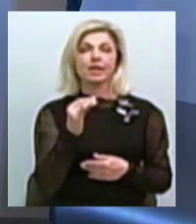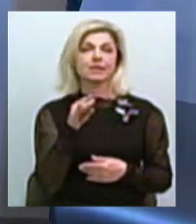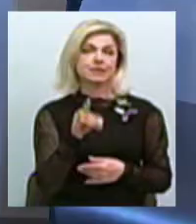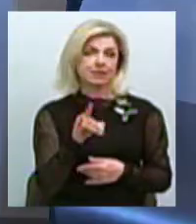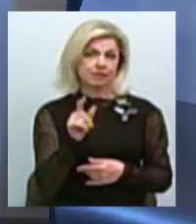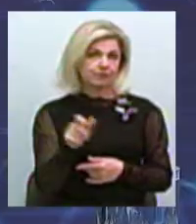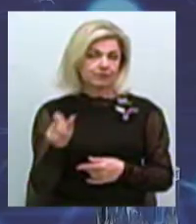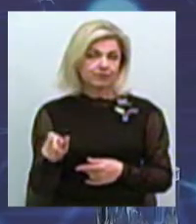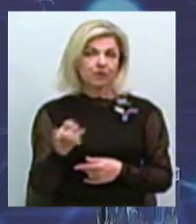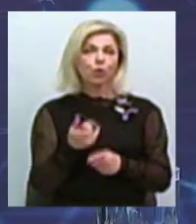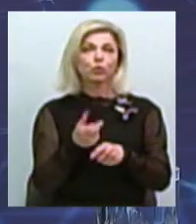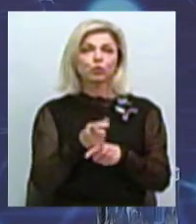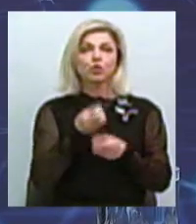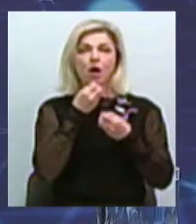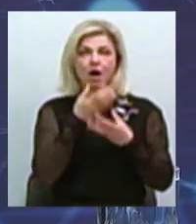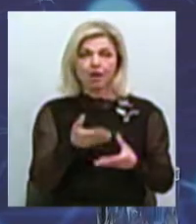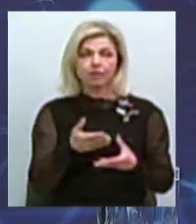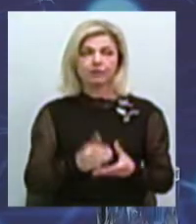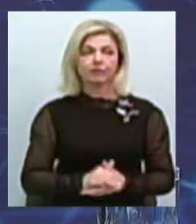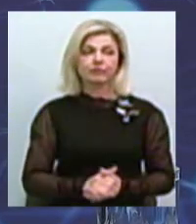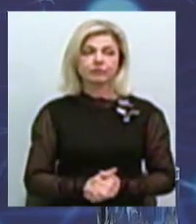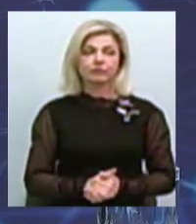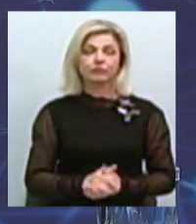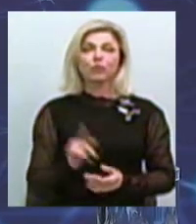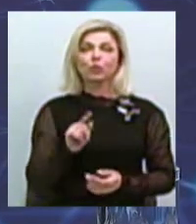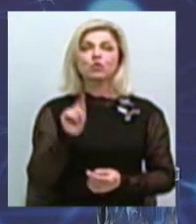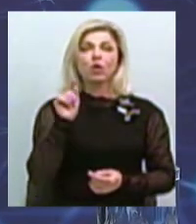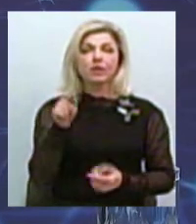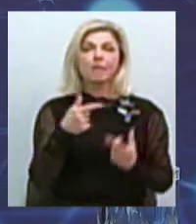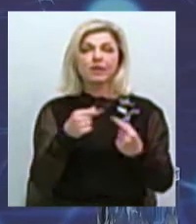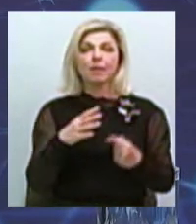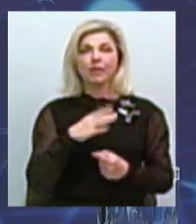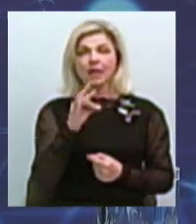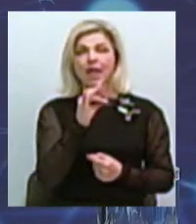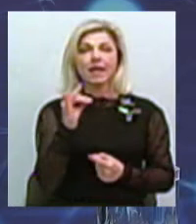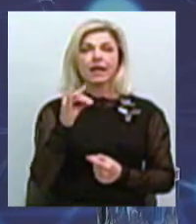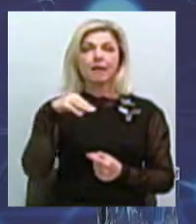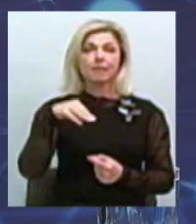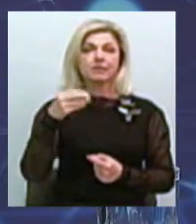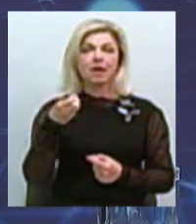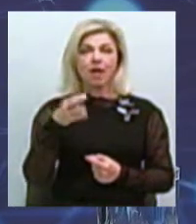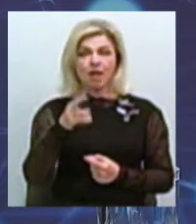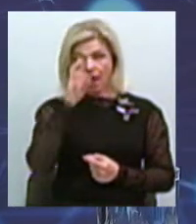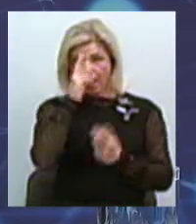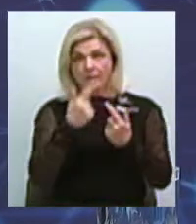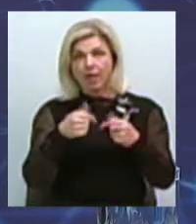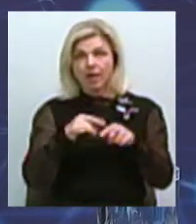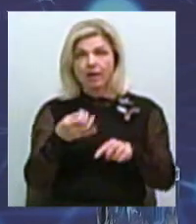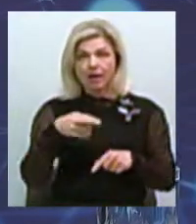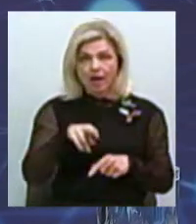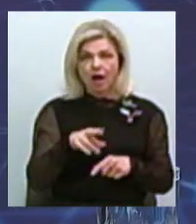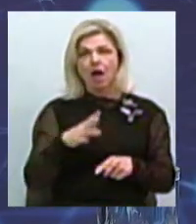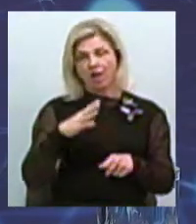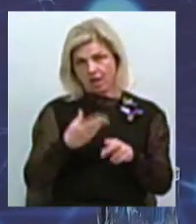дуже така гарна річ є, що там, де була Римська імперія, то є Європа. От у Польщі